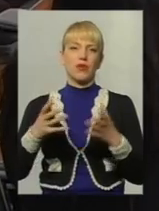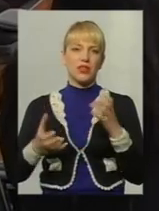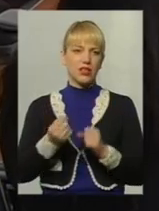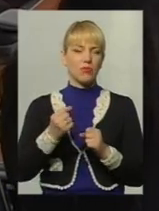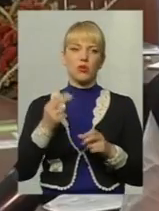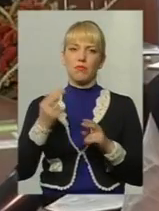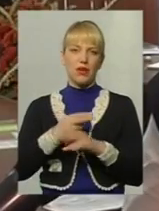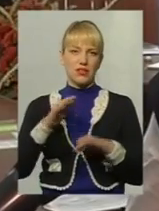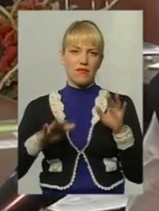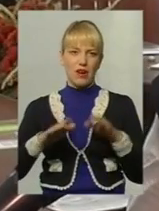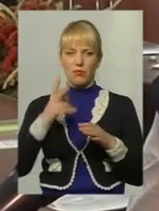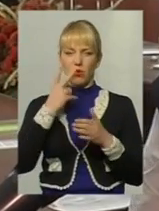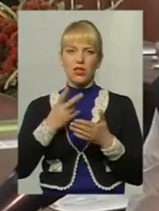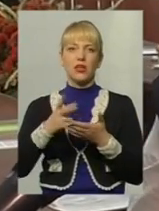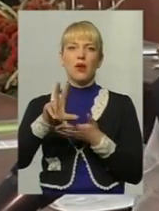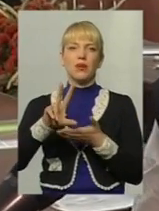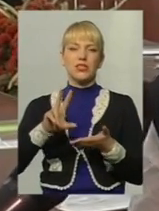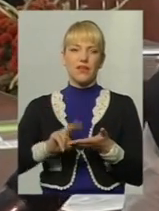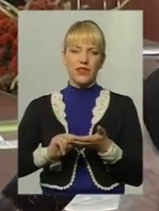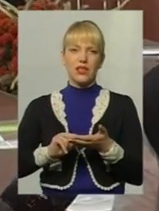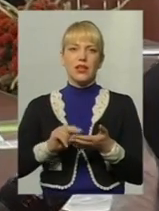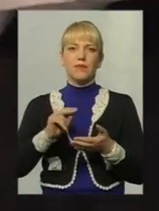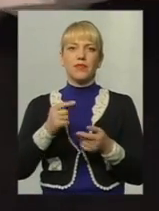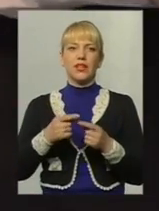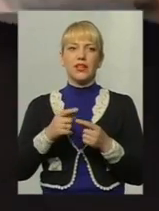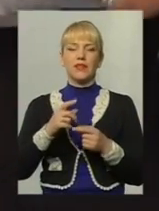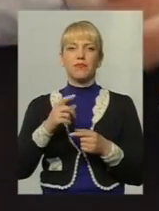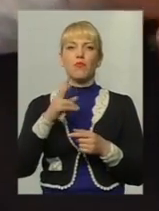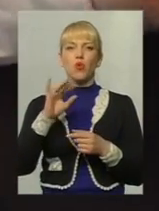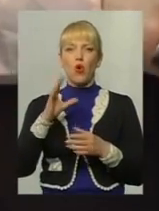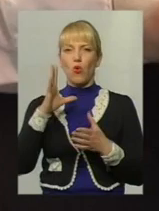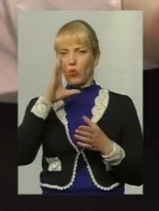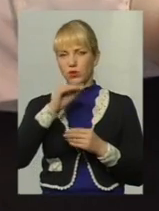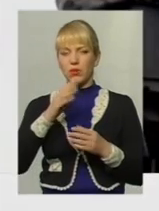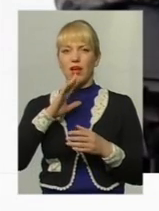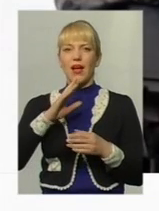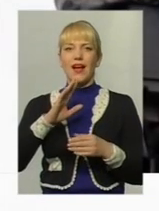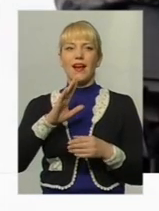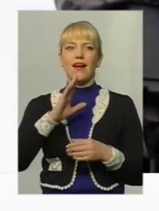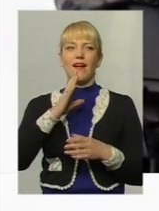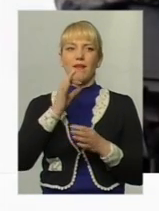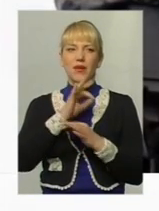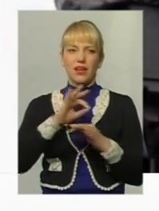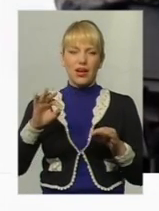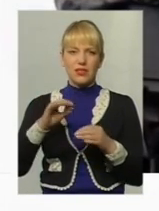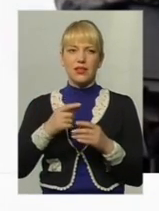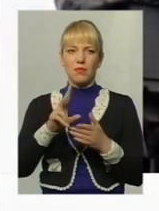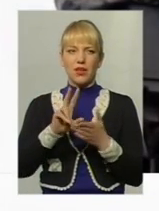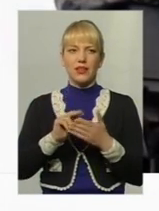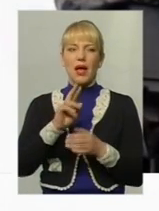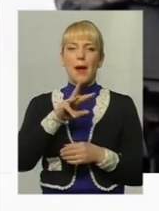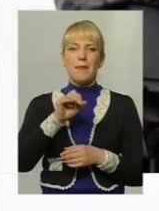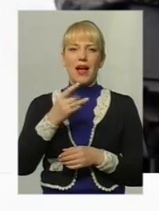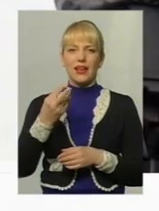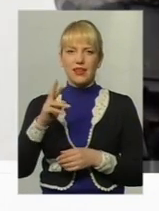приклади сильних та успішних представниць прекрасної статі. Яскравий приклад, моя гарна подруга Марія Берлінська з міста Кам'янця-Подільського,